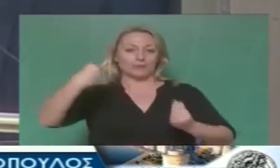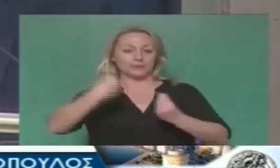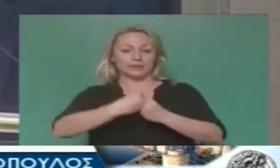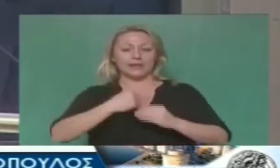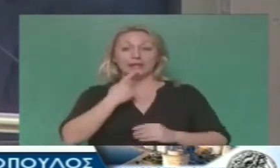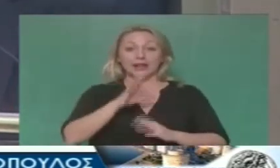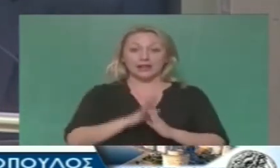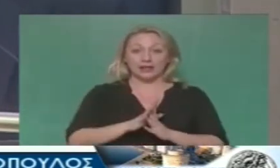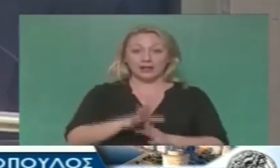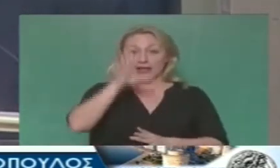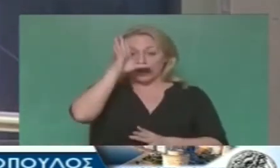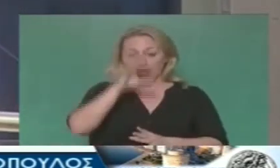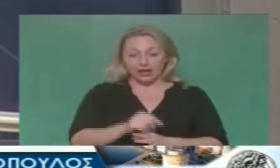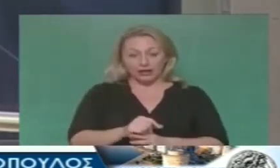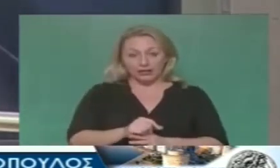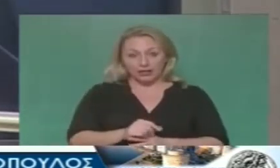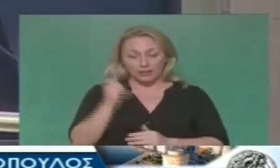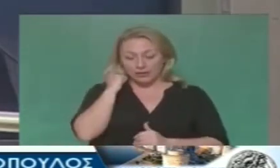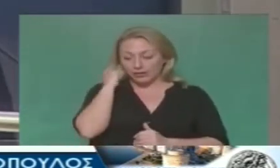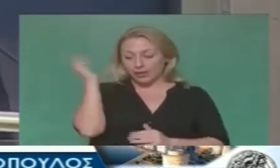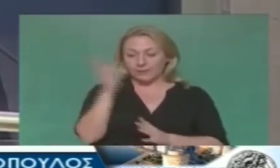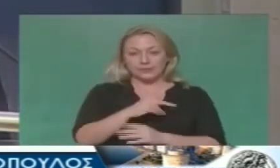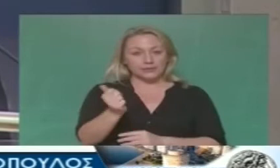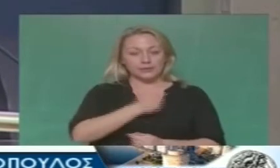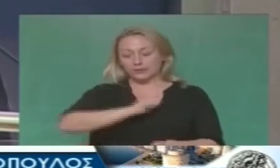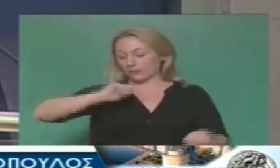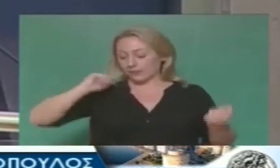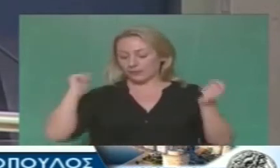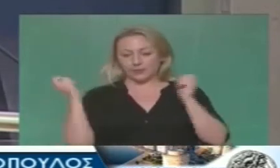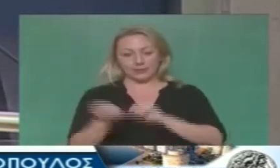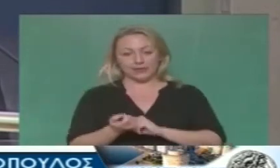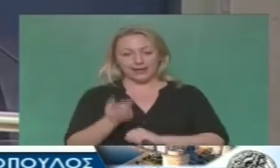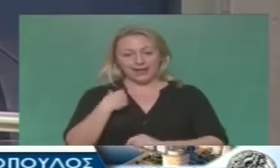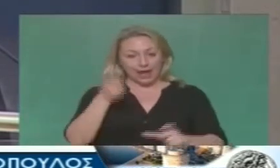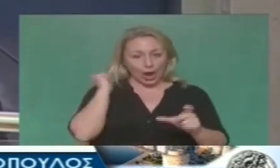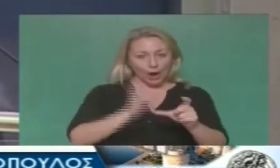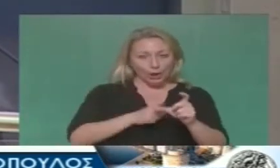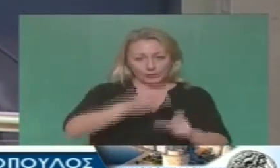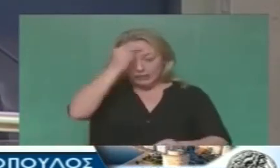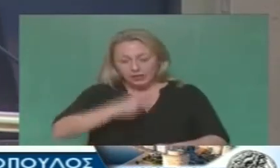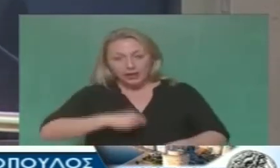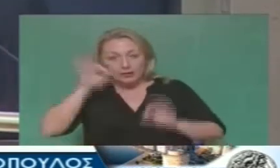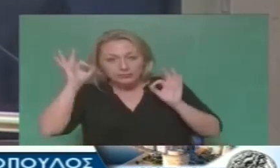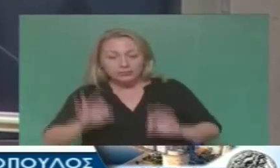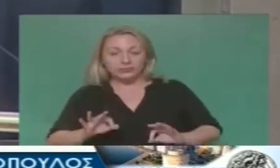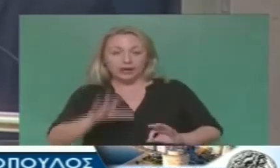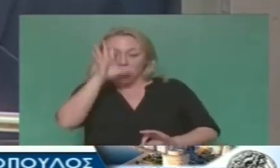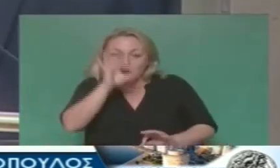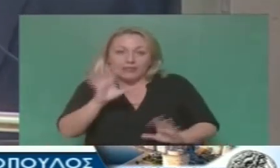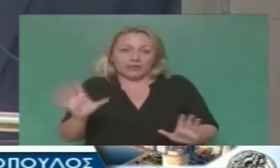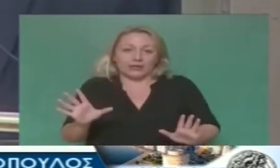λέω ότι κυριολεκτικά με έχουν κάνει να αλλαξοπιστήσω. Σαν κομμουνιστή θα κάνω το σταυρό μου. Κάνω το σταυρό μου.